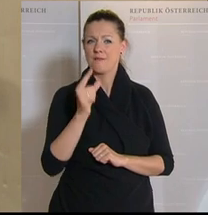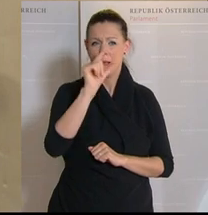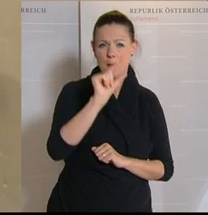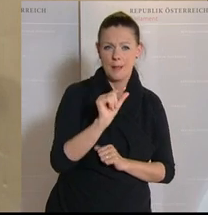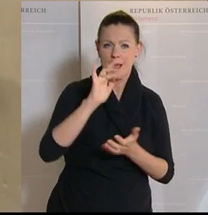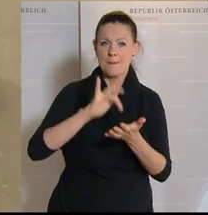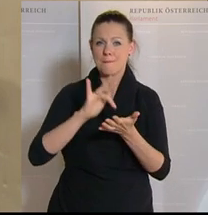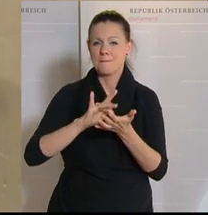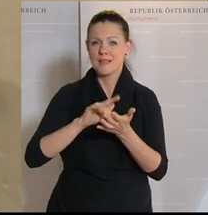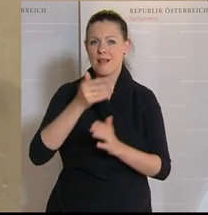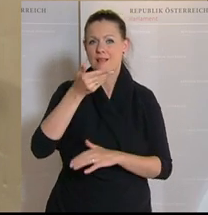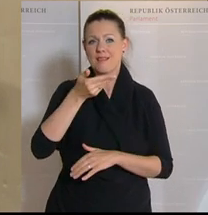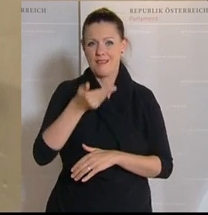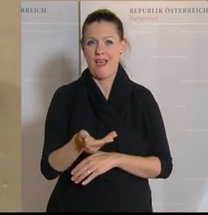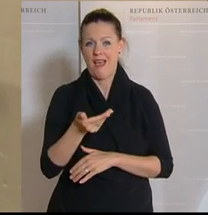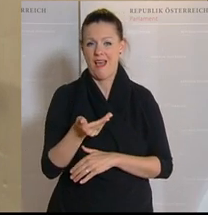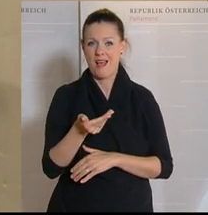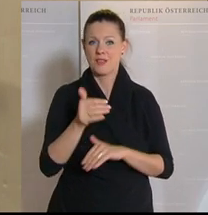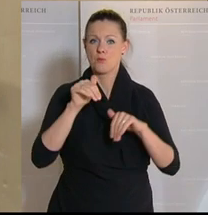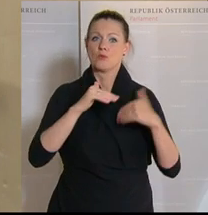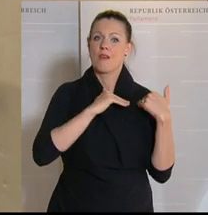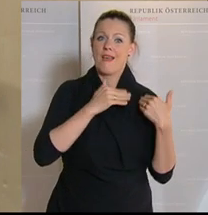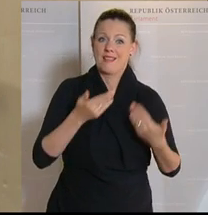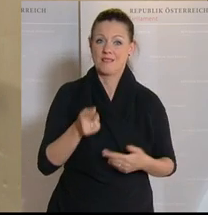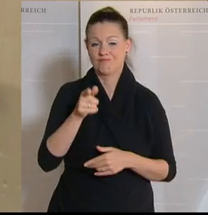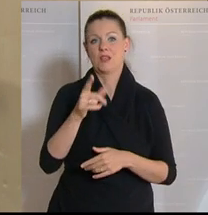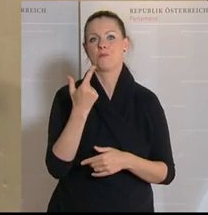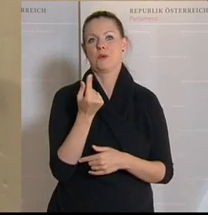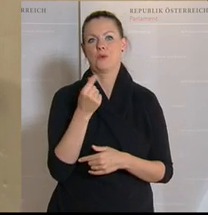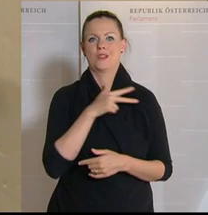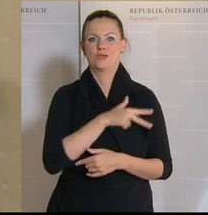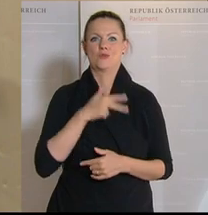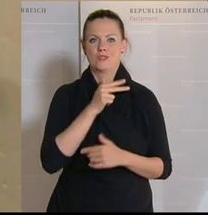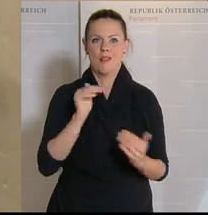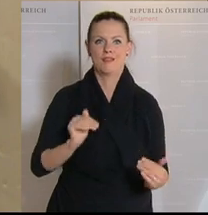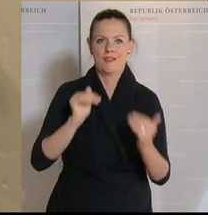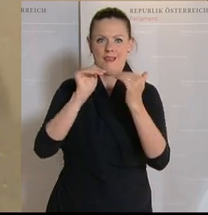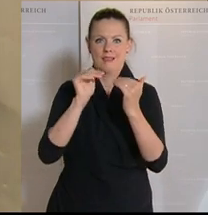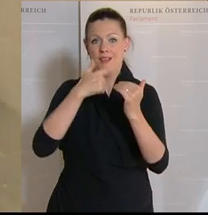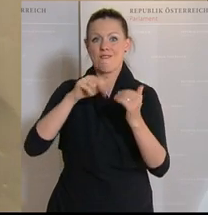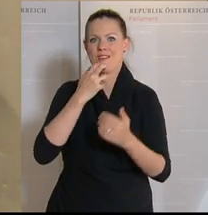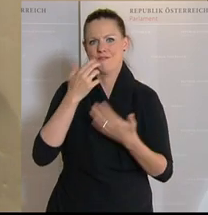schnellstmöglich entlasten. Das ist soziale Gerechtigkeit und das ist das, was wir wollen.